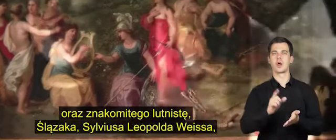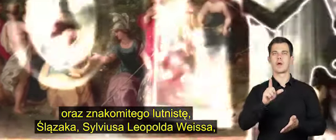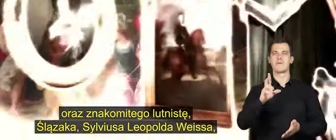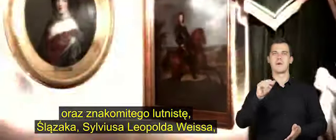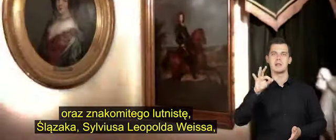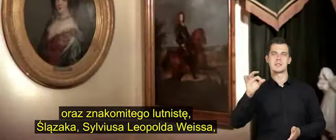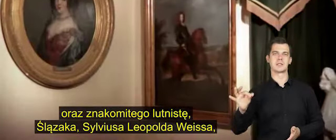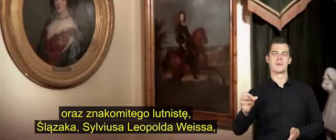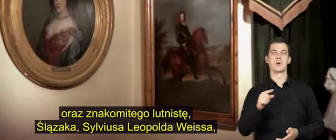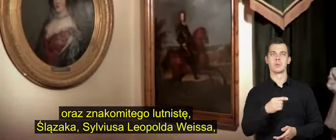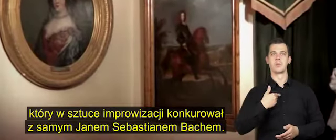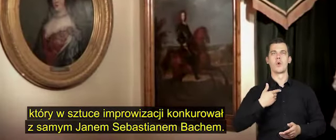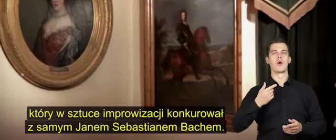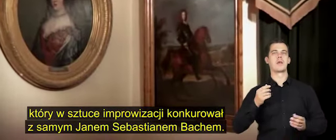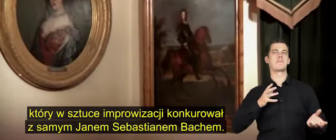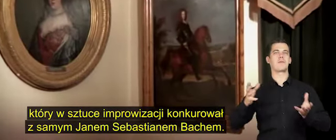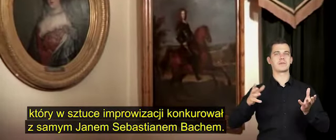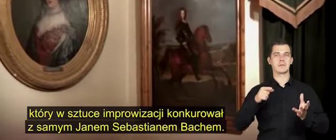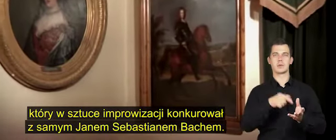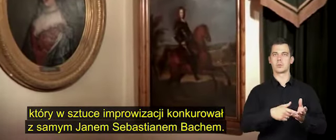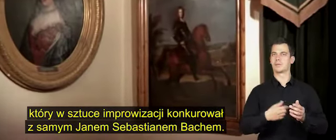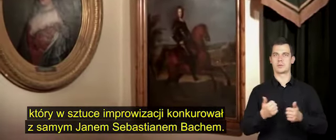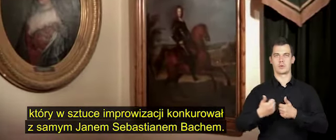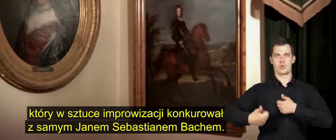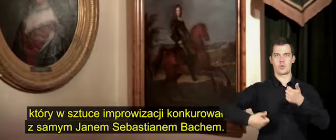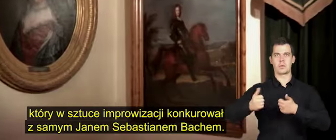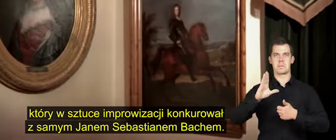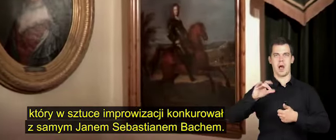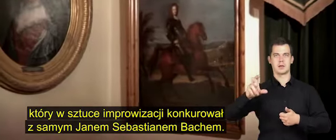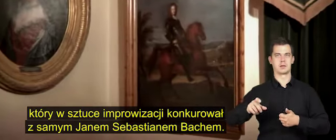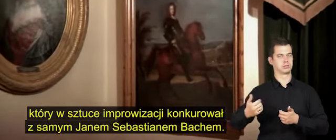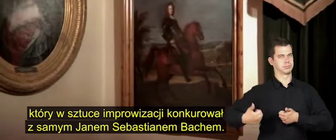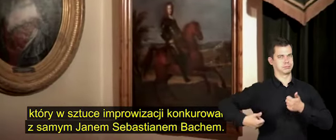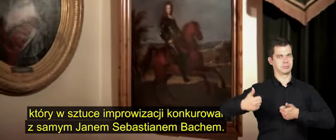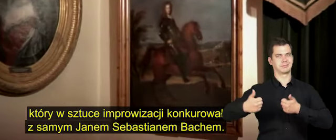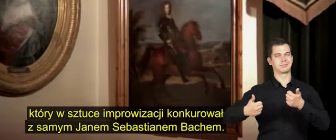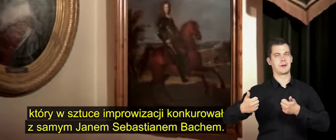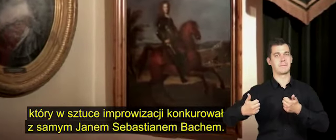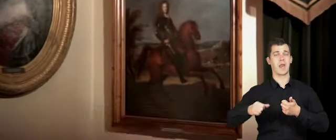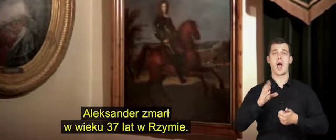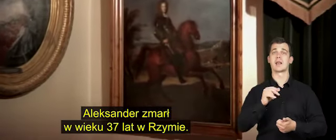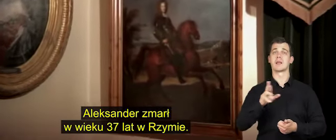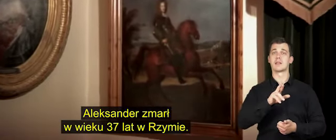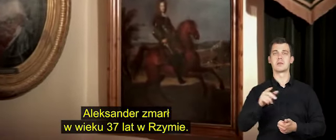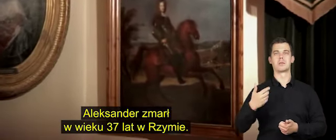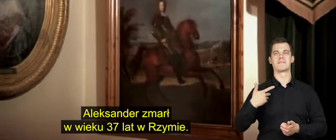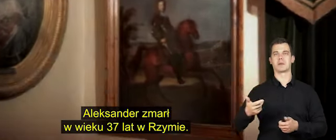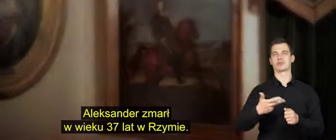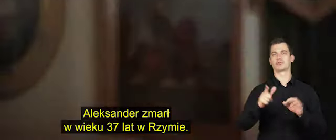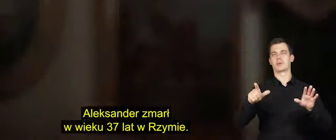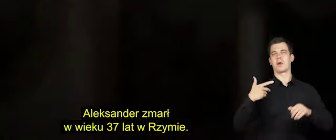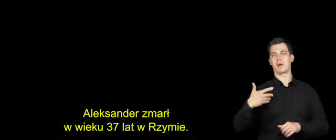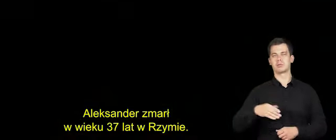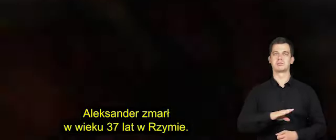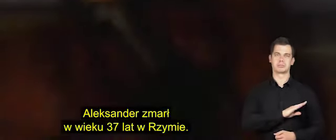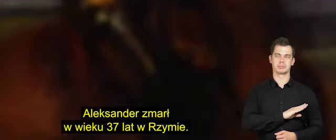Ślązaka Syliwa Leopolda Weissa, który w sztuce improwizacji konkurował z samym Janem Sebastianem Bachem. Aleksander zmarł w